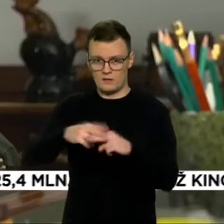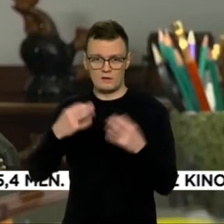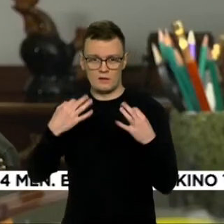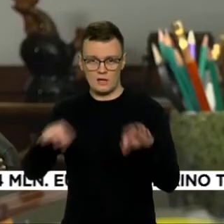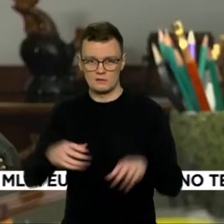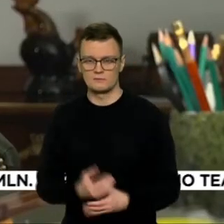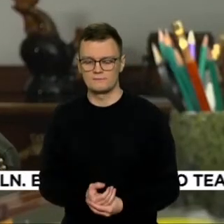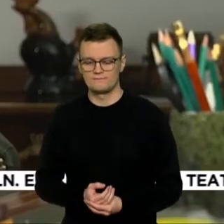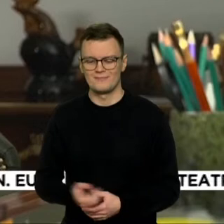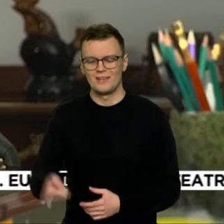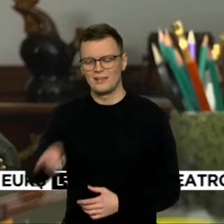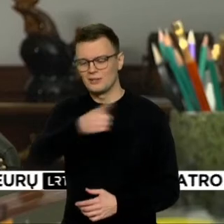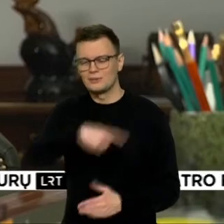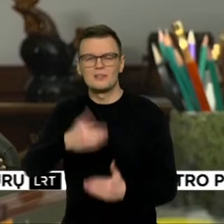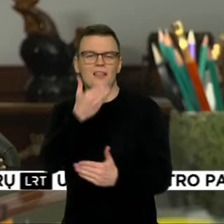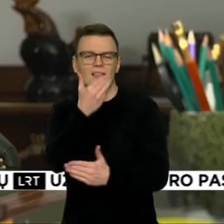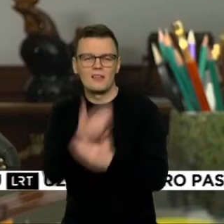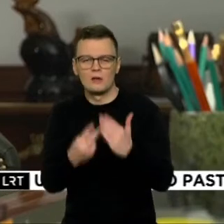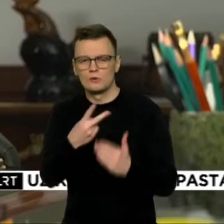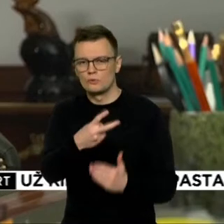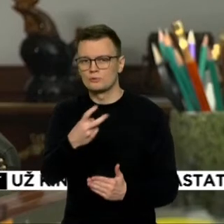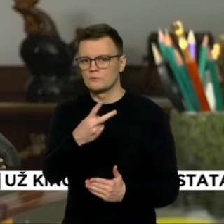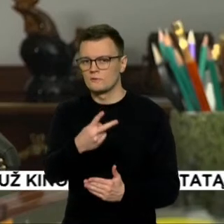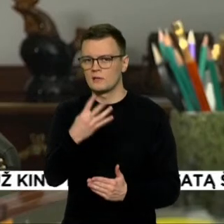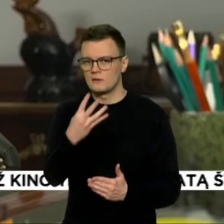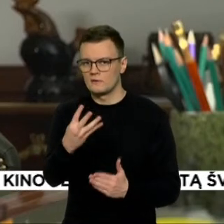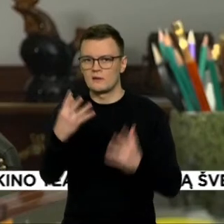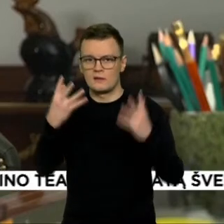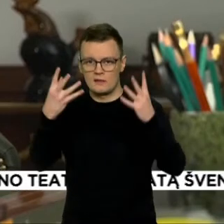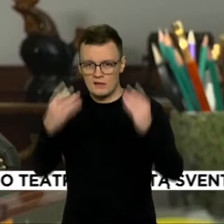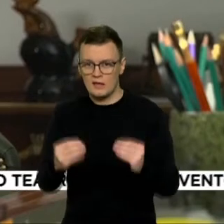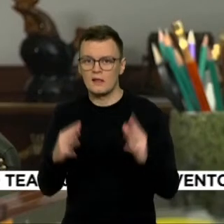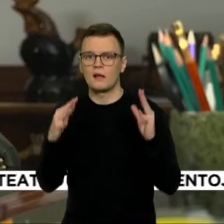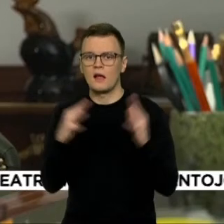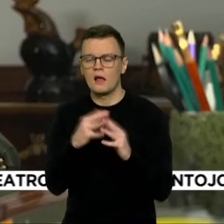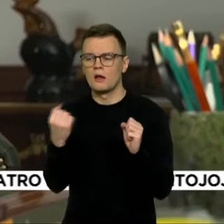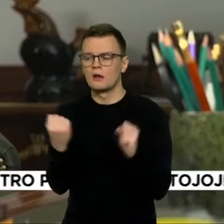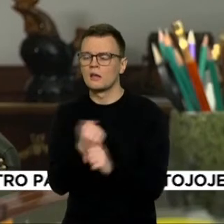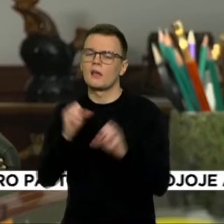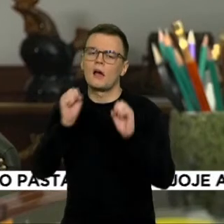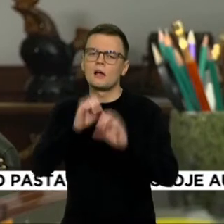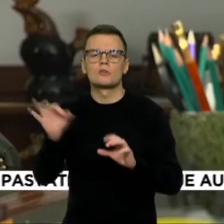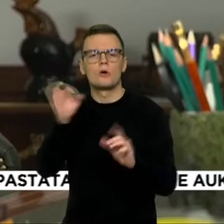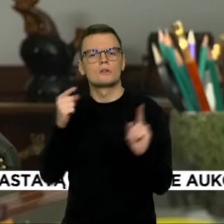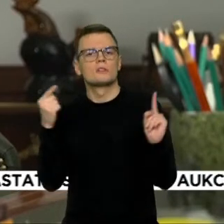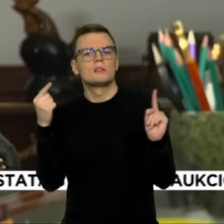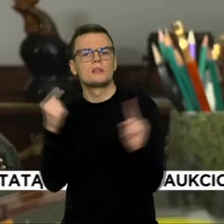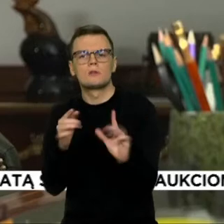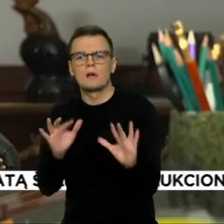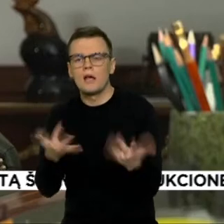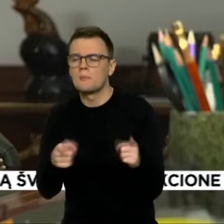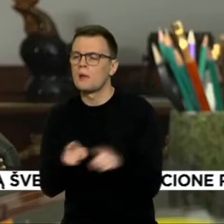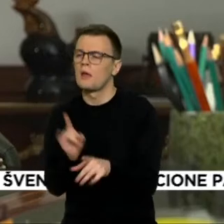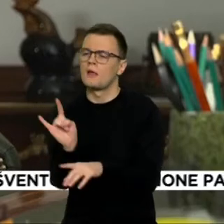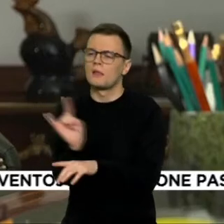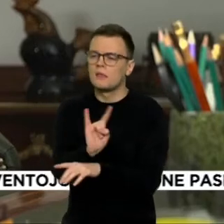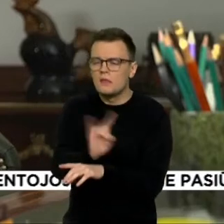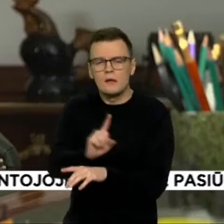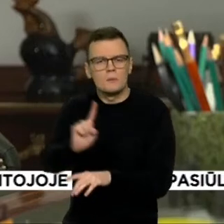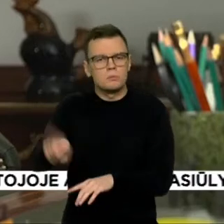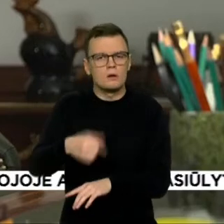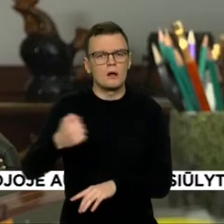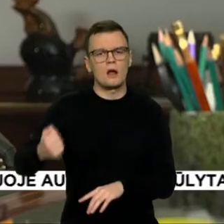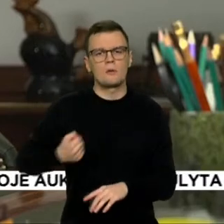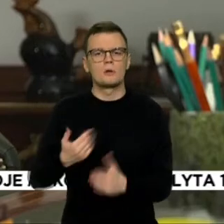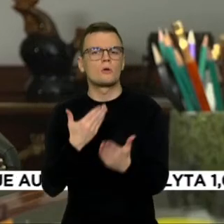karo dieną esate privirsti aiškinti savo jaunimui viso šio reikolo tikslus – apie karą, apgaulingą mobilizaciją, savo tautos perspektyvų